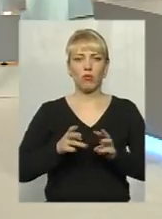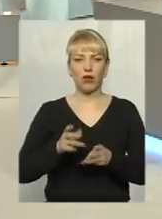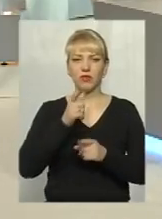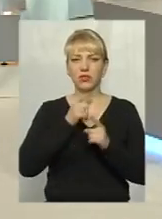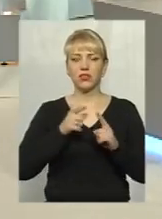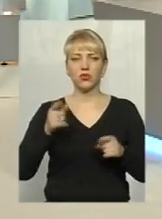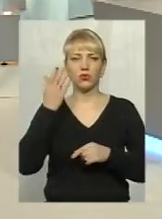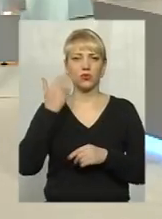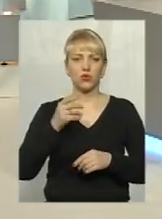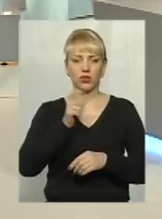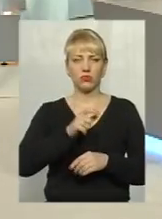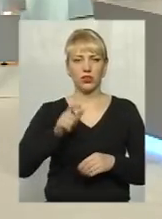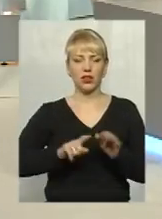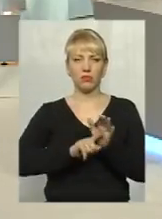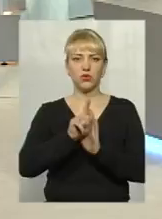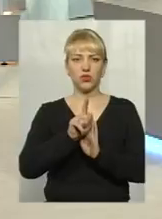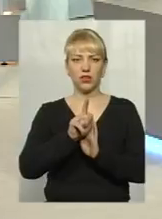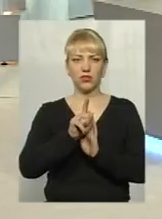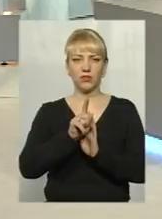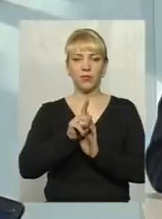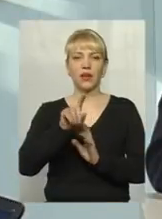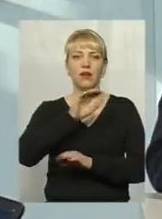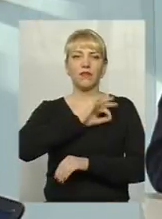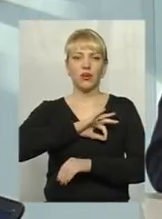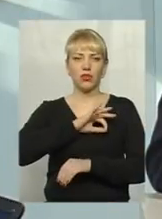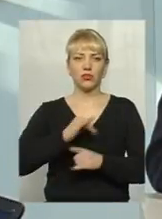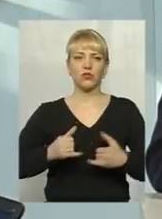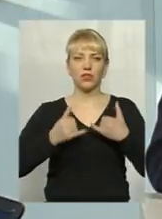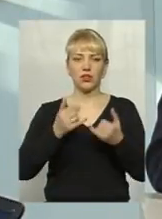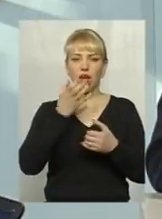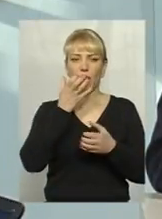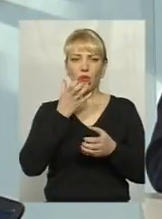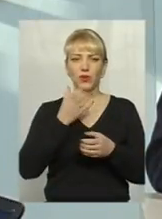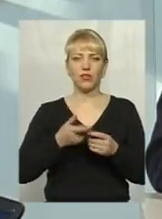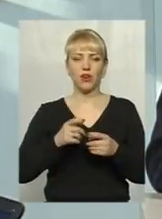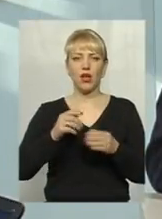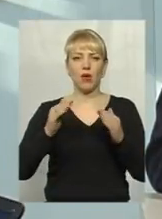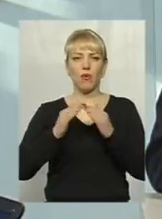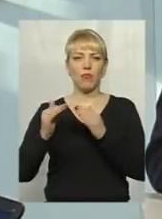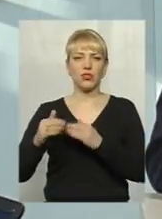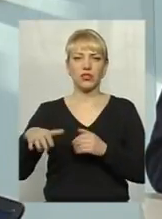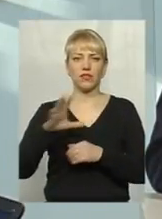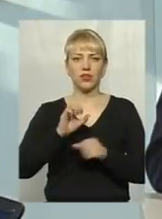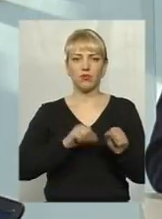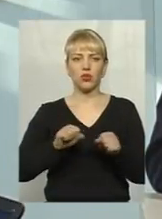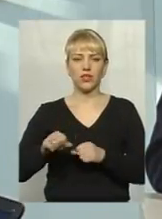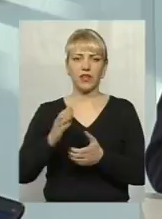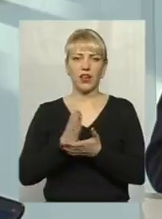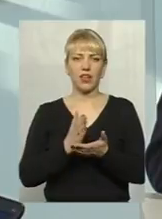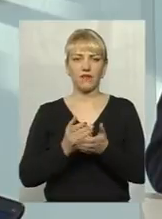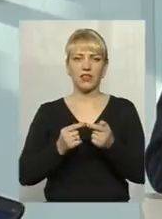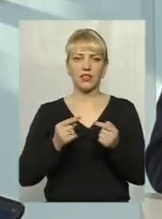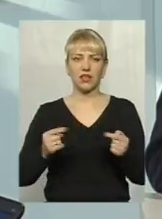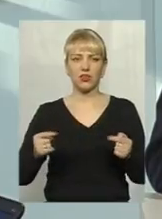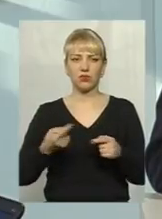громадяни починають використовувати для обігріву помешкання усі можливі наявні засоби обігріву, це